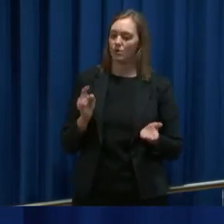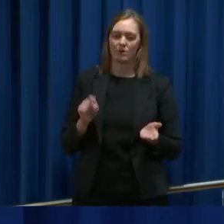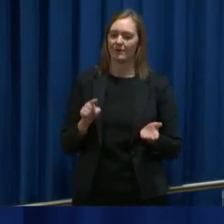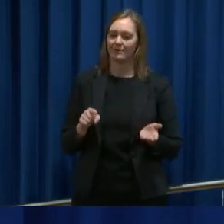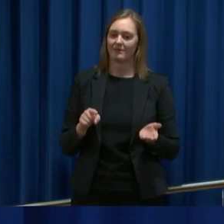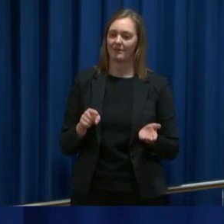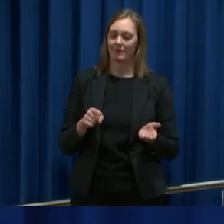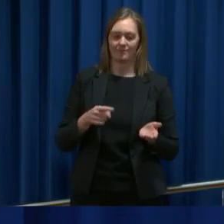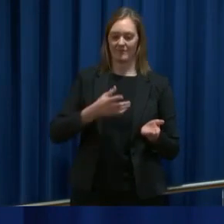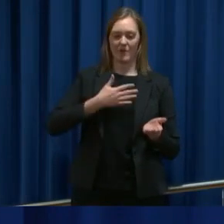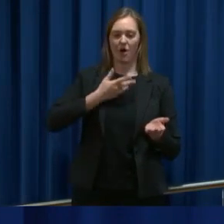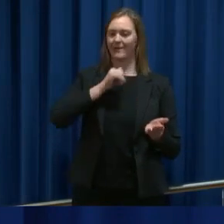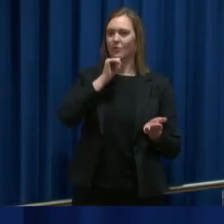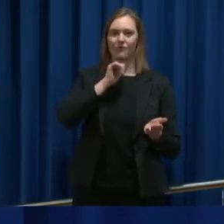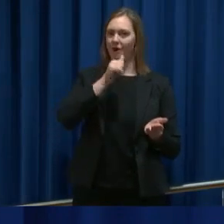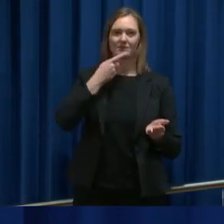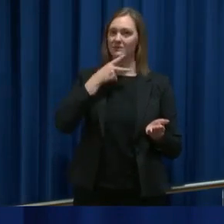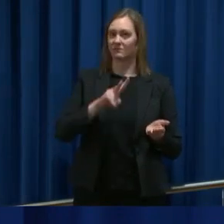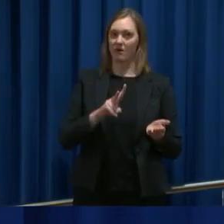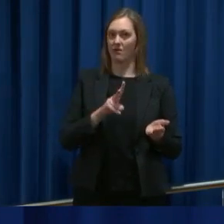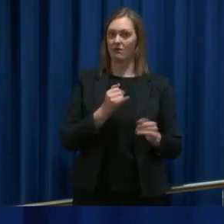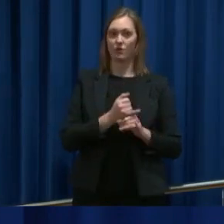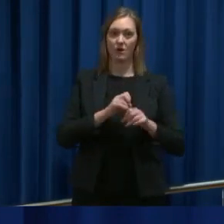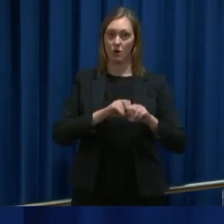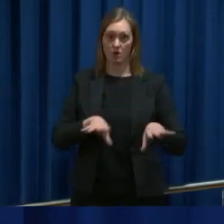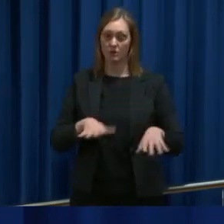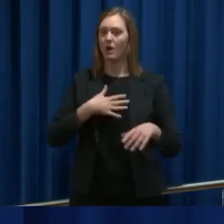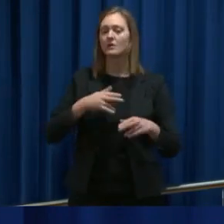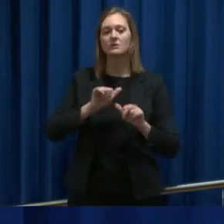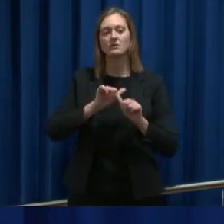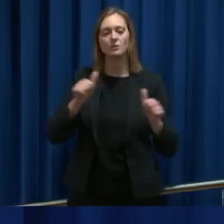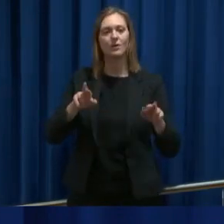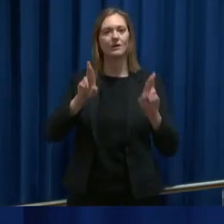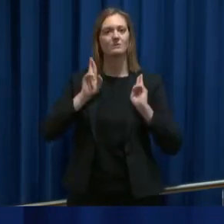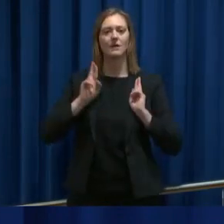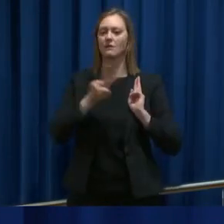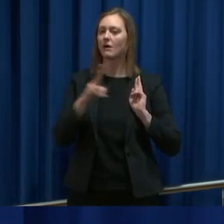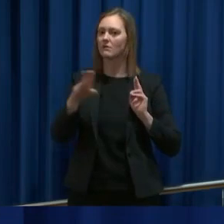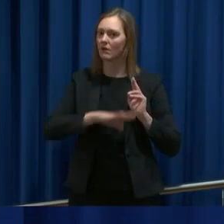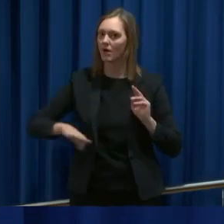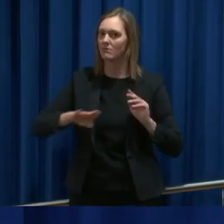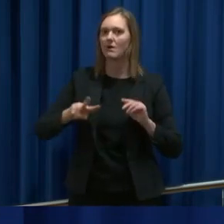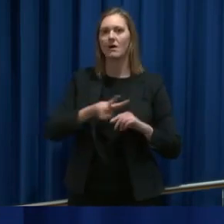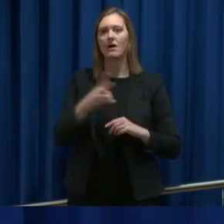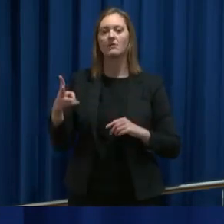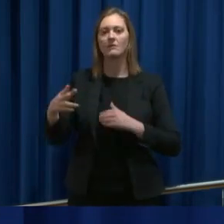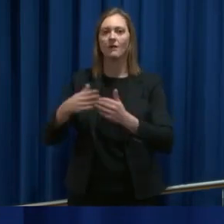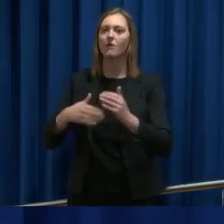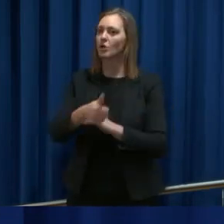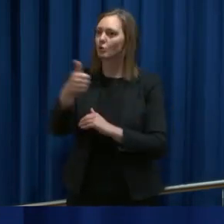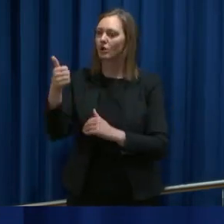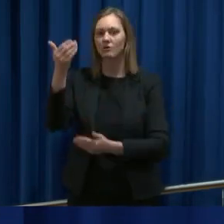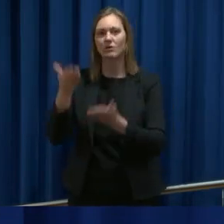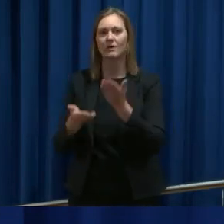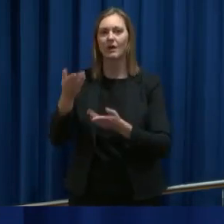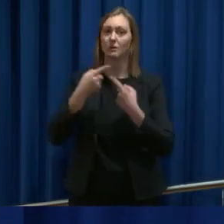svar som det finnes fasit på. Og jeg har stor respekt for at andre land og andre fagmyndigheter kan vurdere dette annerledes.